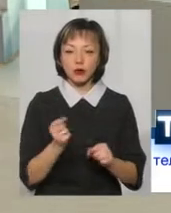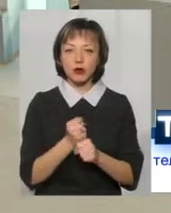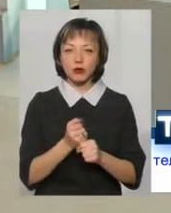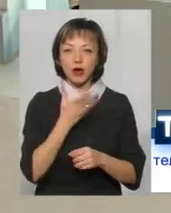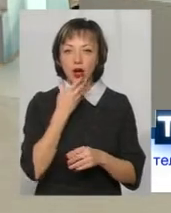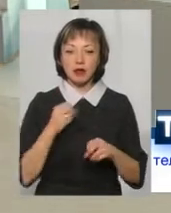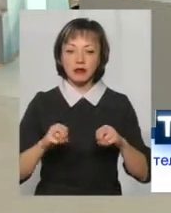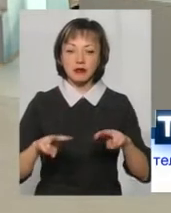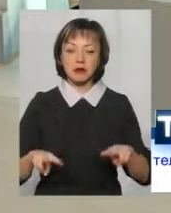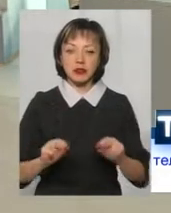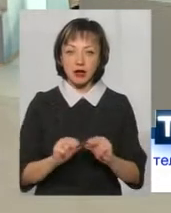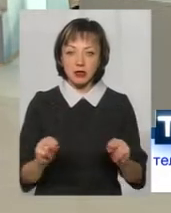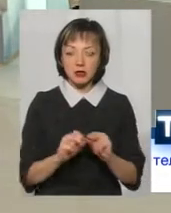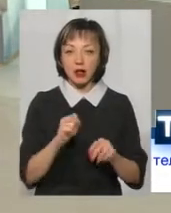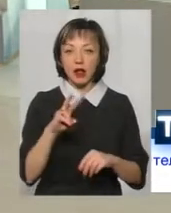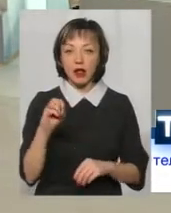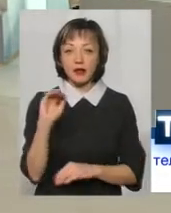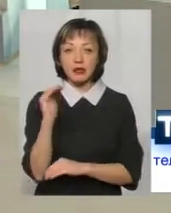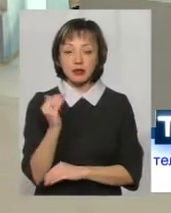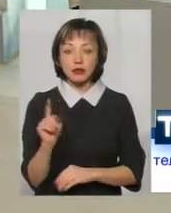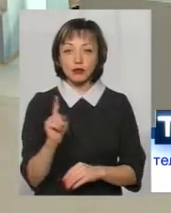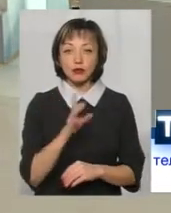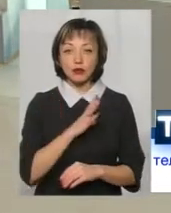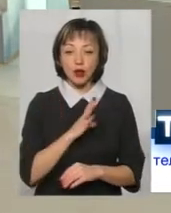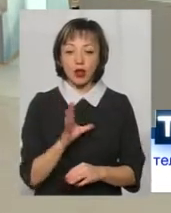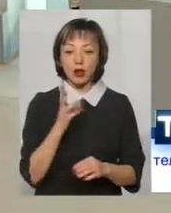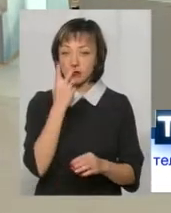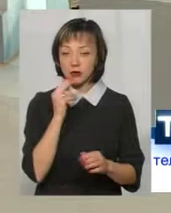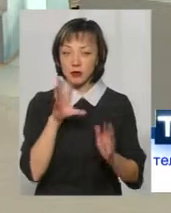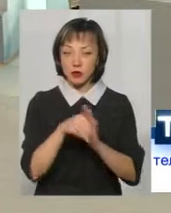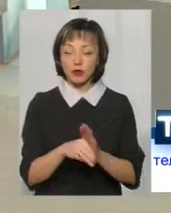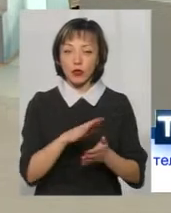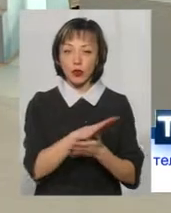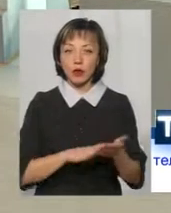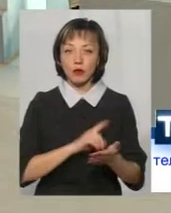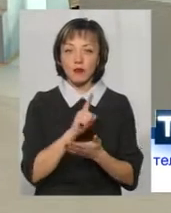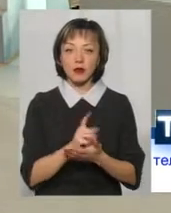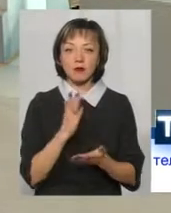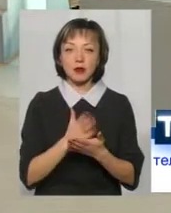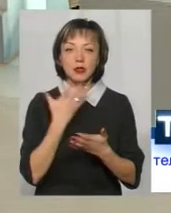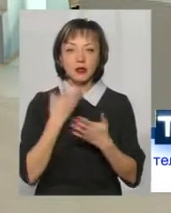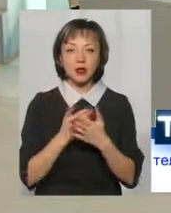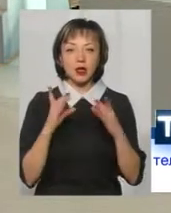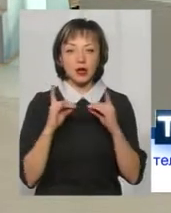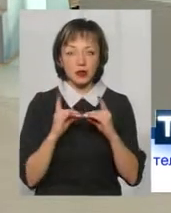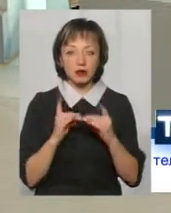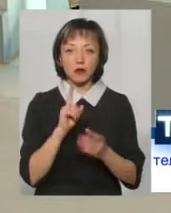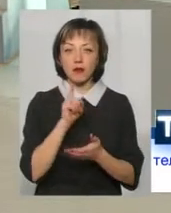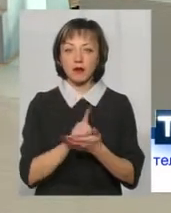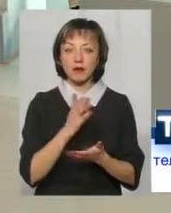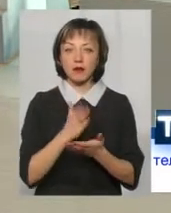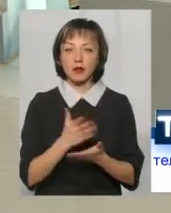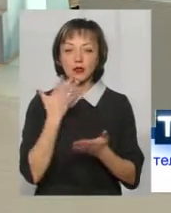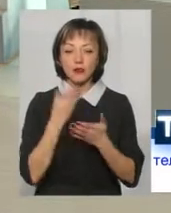гарні фахівці. Але дитина, для того, щоб вона була соціалізована в подальшому, вона повинна мати своє ліжко, вона повинна мати